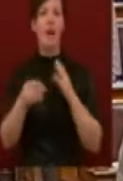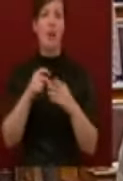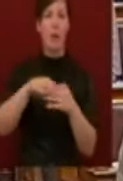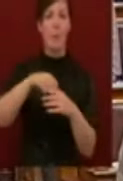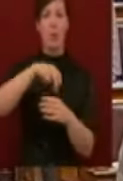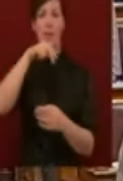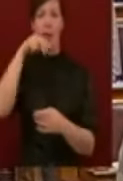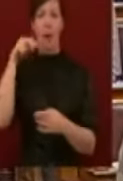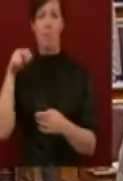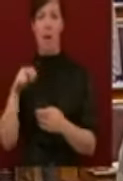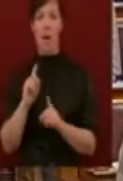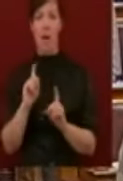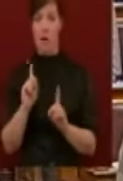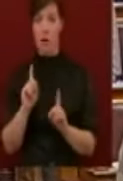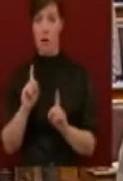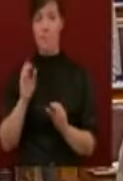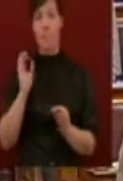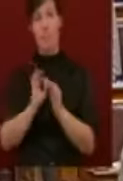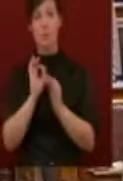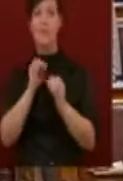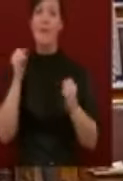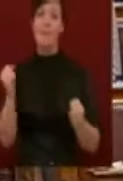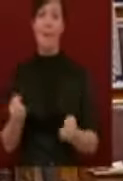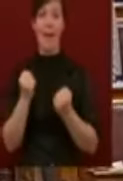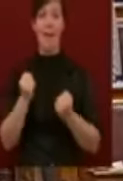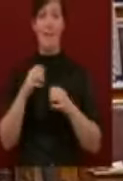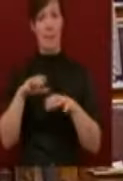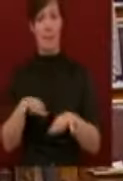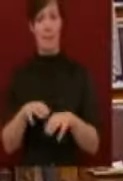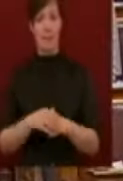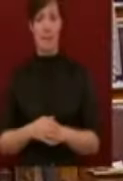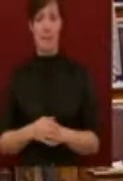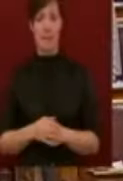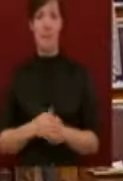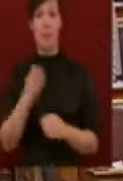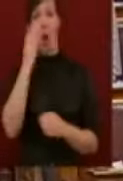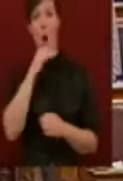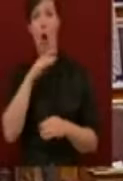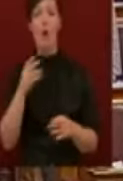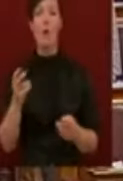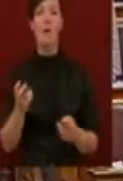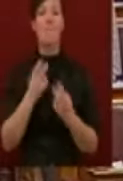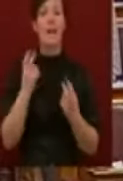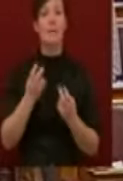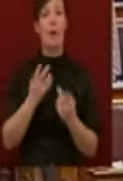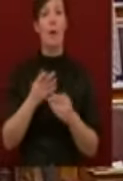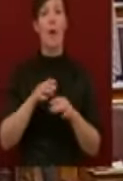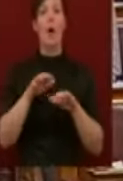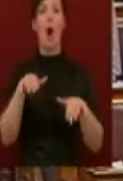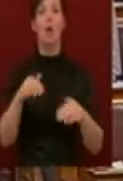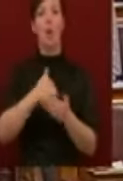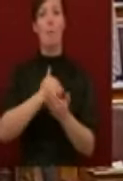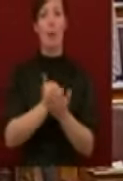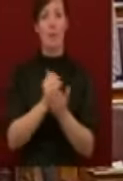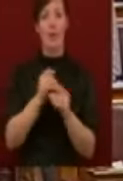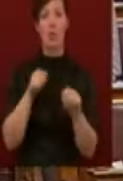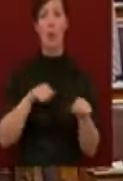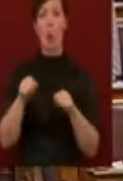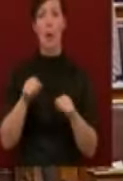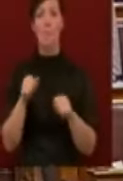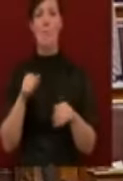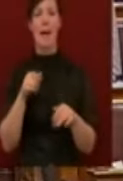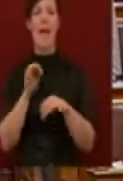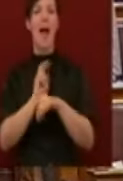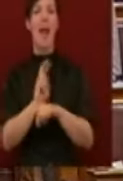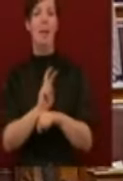kilábalást, hanem pont nehezítik azt. Ha önök felszámolják a hatalom megosztás és a kormány ellenőrzésére szolgáló